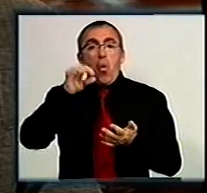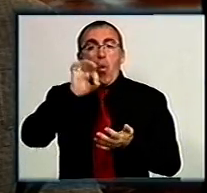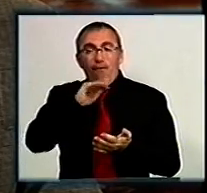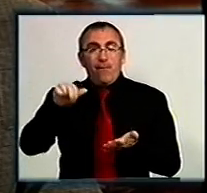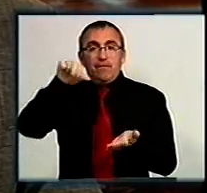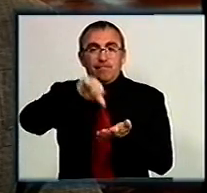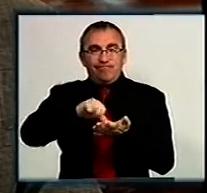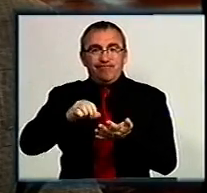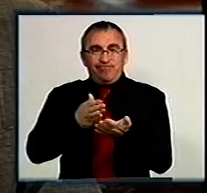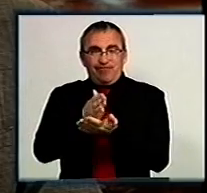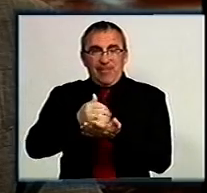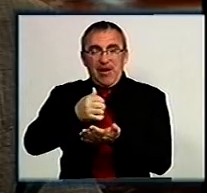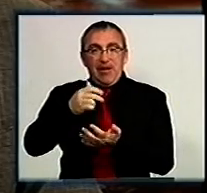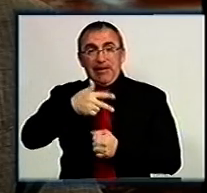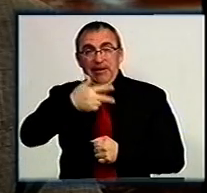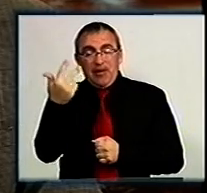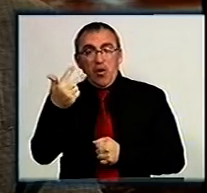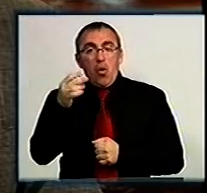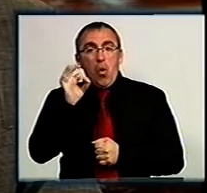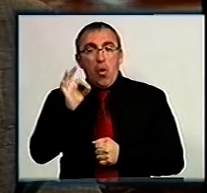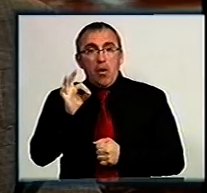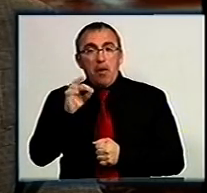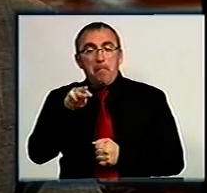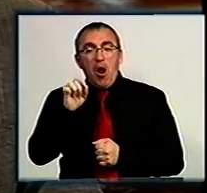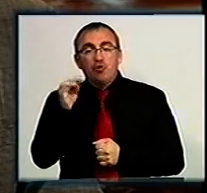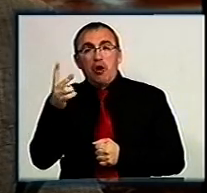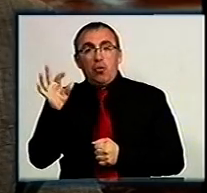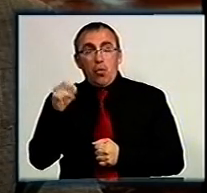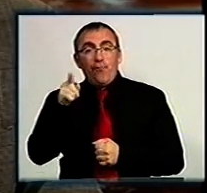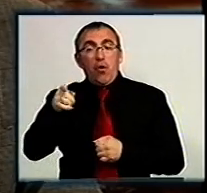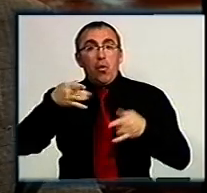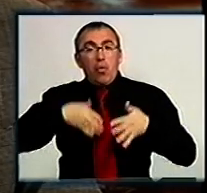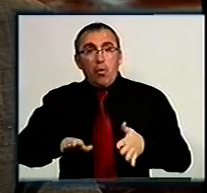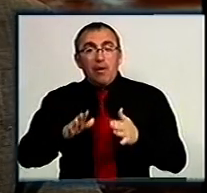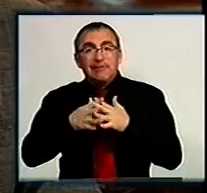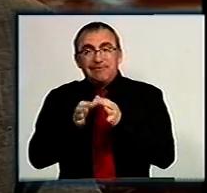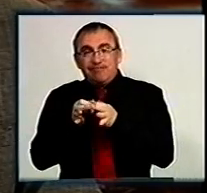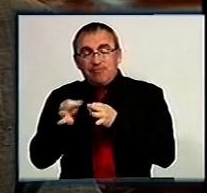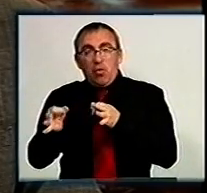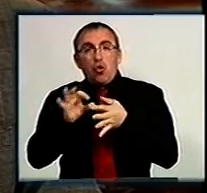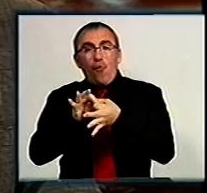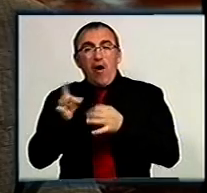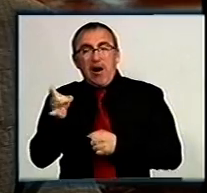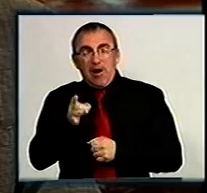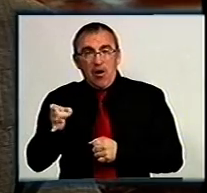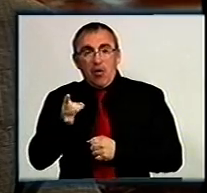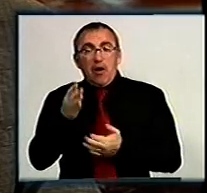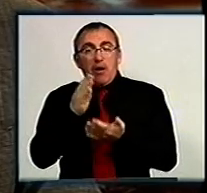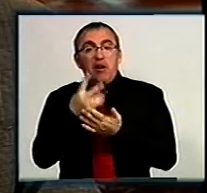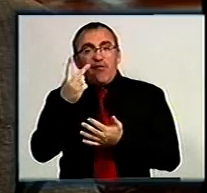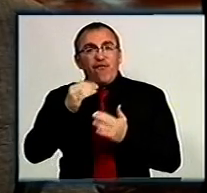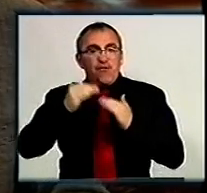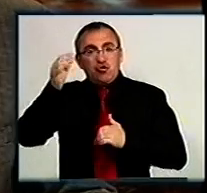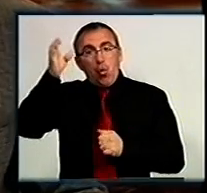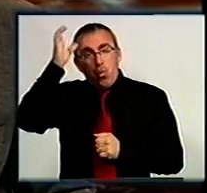очільника району. Ним став 33-річний Олександр Маличенко. Він родом із села Торговося Новоархангельського району, має дві вищі